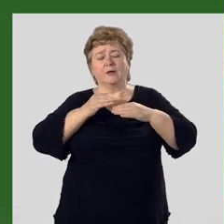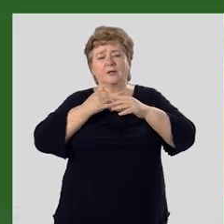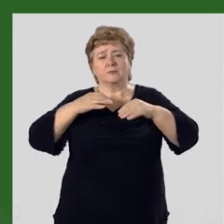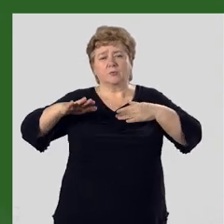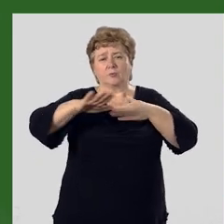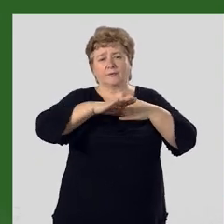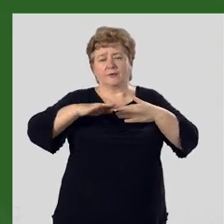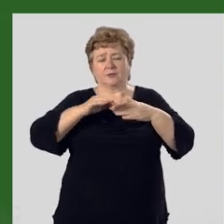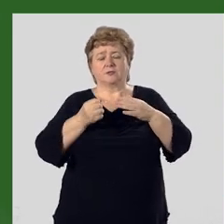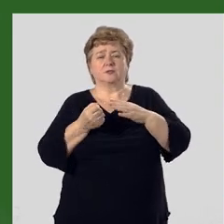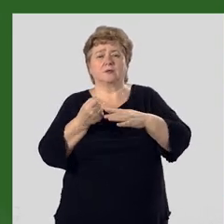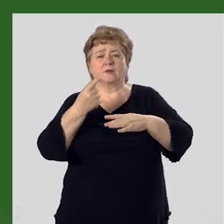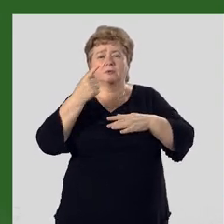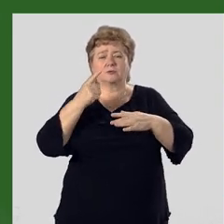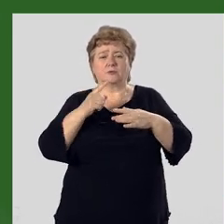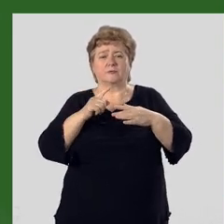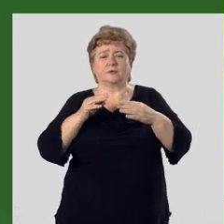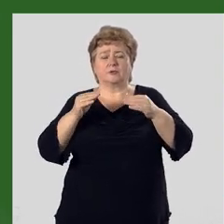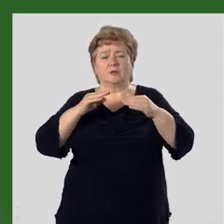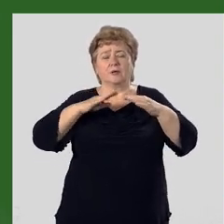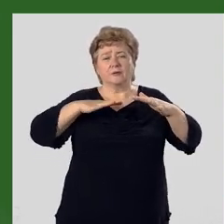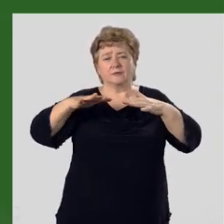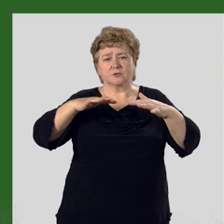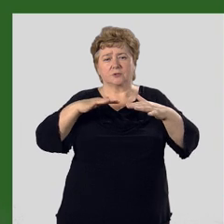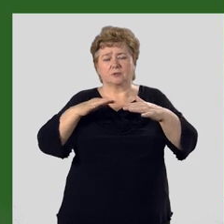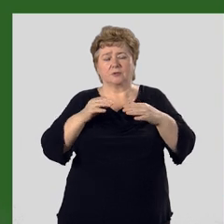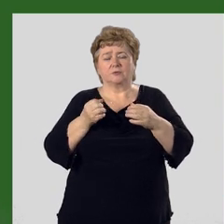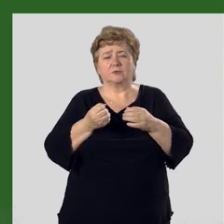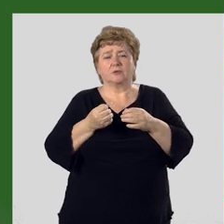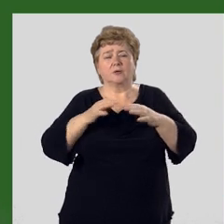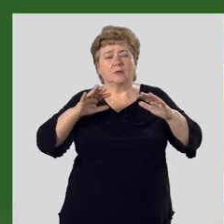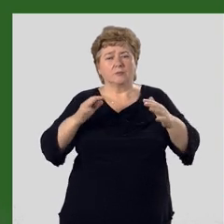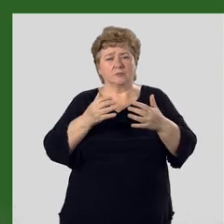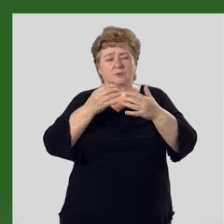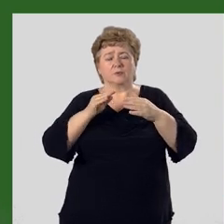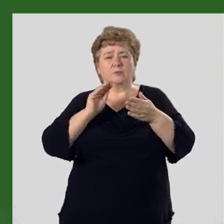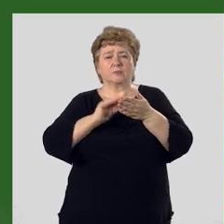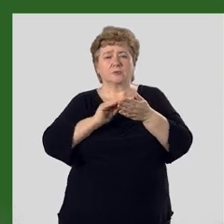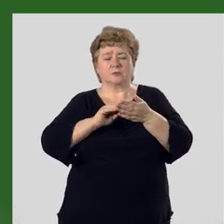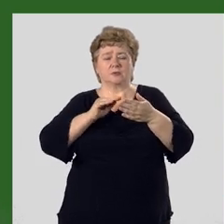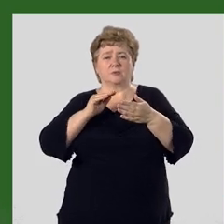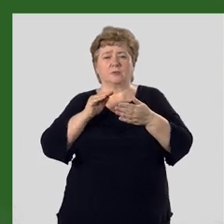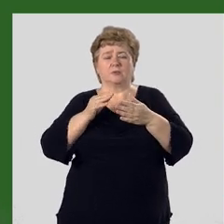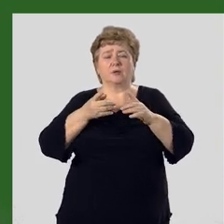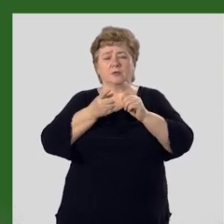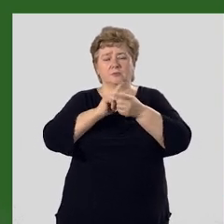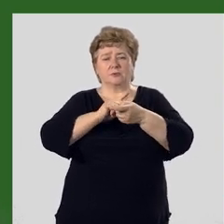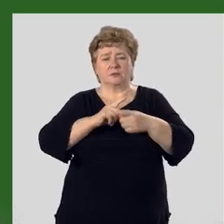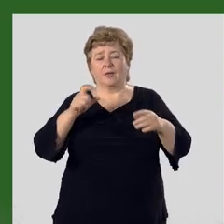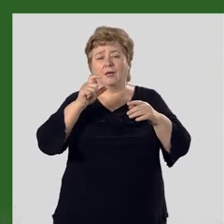поверхности, образованной тектоническими движениями, подвергаются непрерывными изменениями.